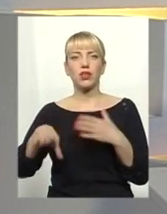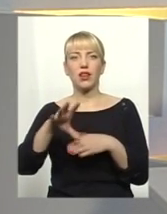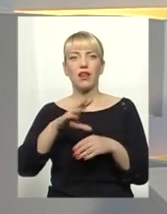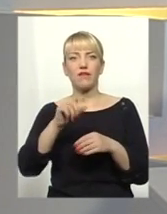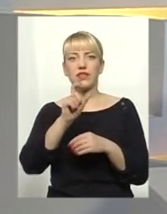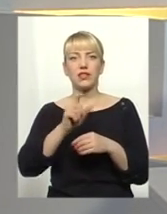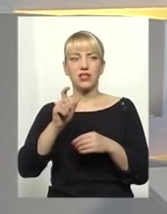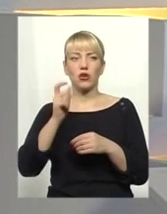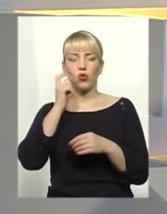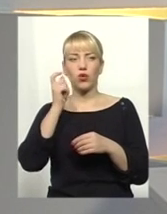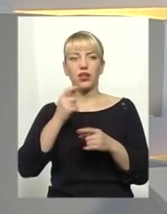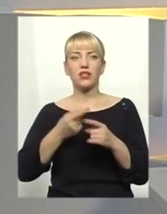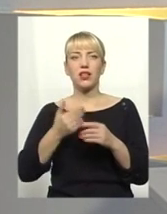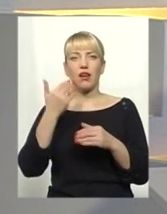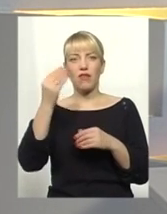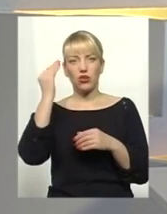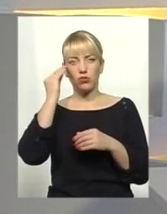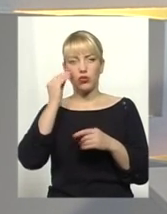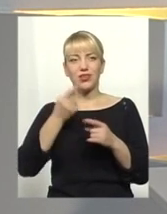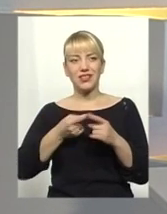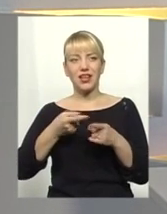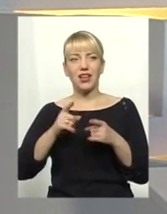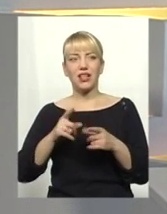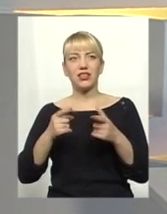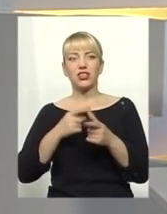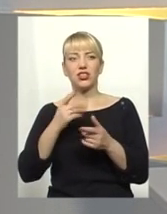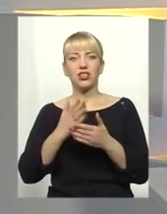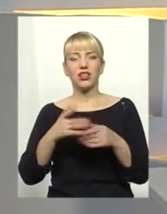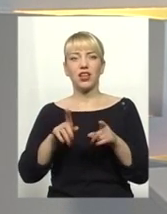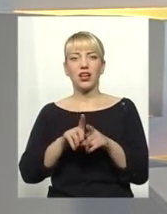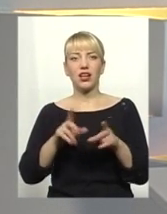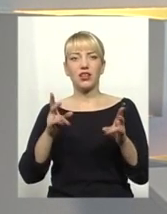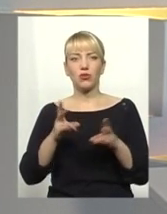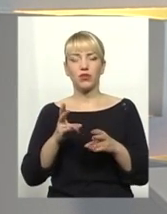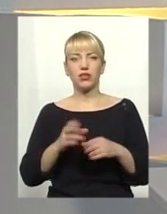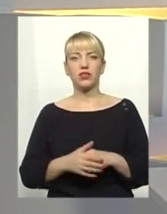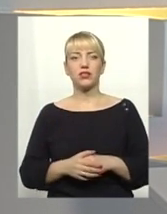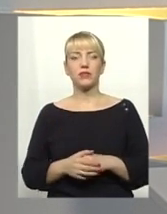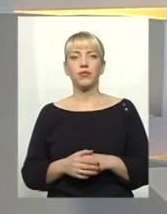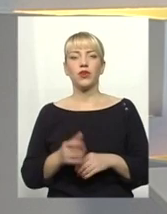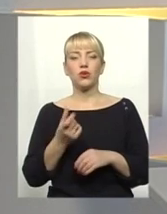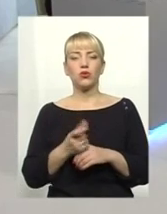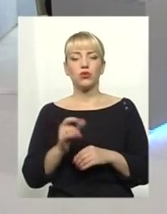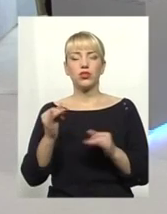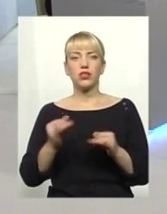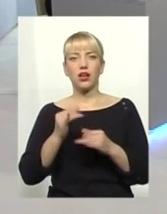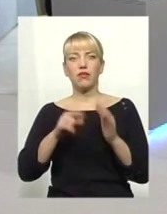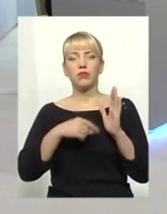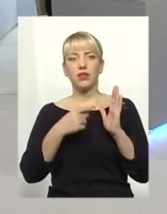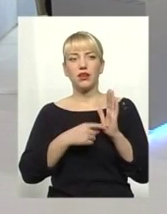погляд, це реально взагалі, і чи є така необхідність? Якщо дозволите. Дуже цікаве питання.